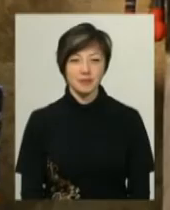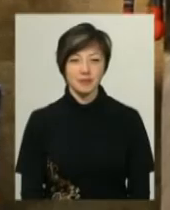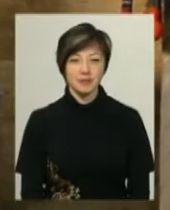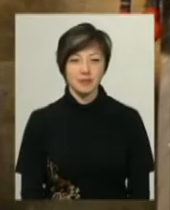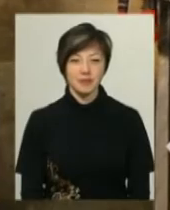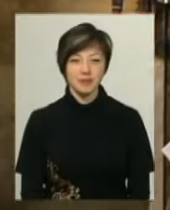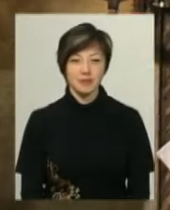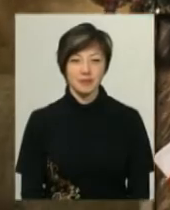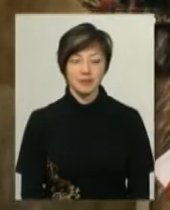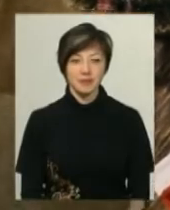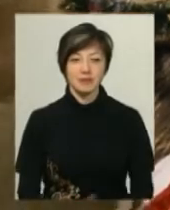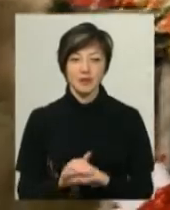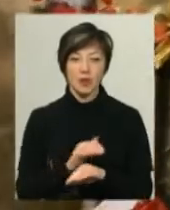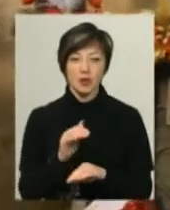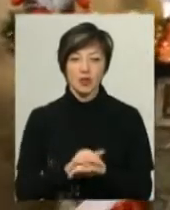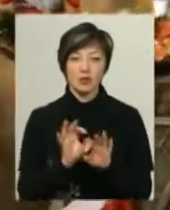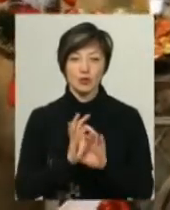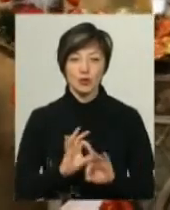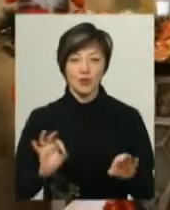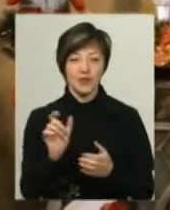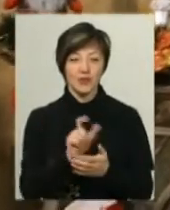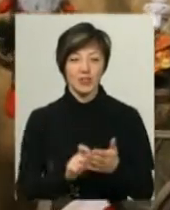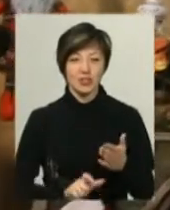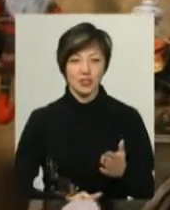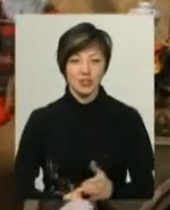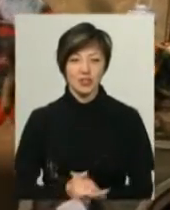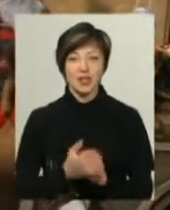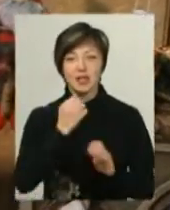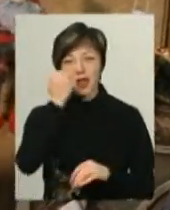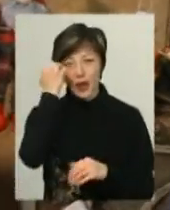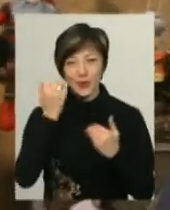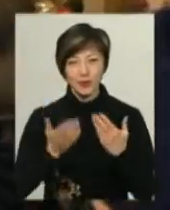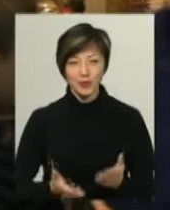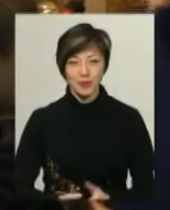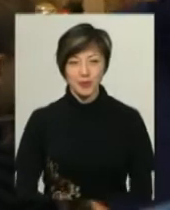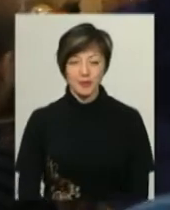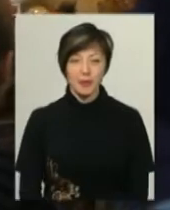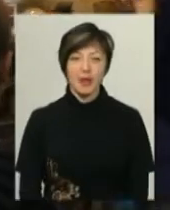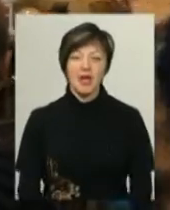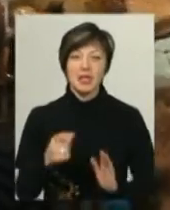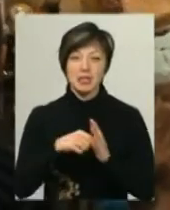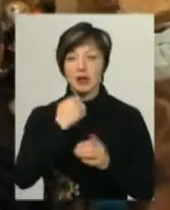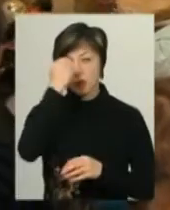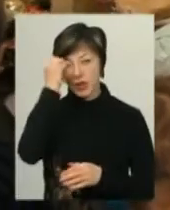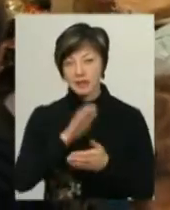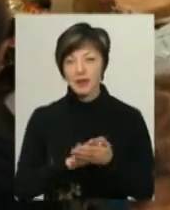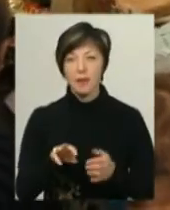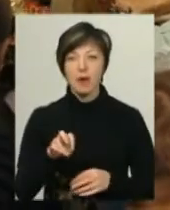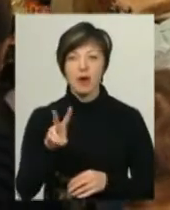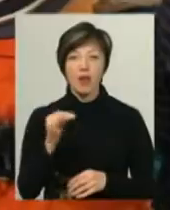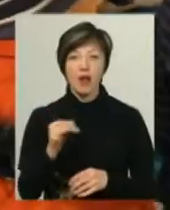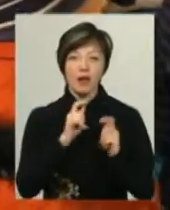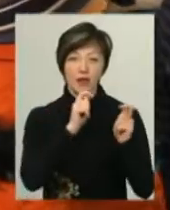Молодець, молодець, чудовий віршик дякую тобі. На знак подяки Святий Миколай дарував